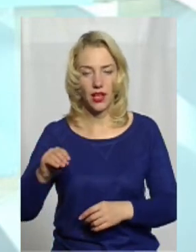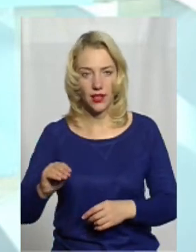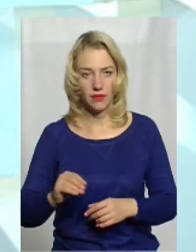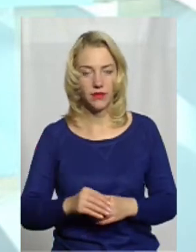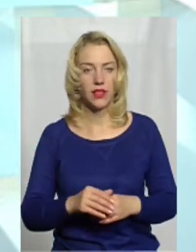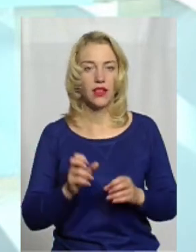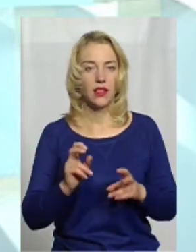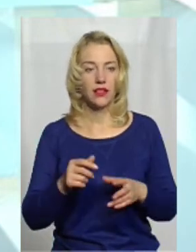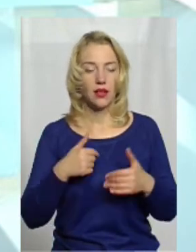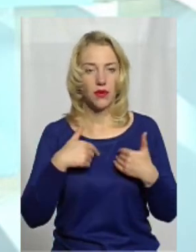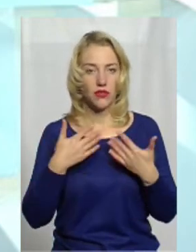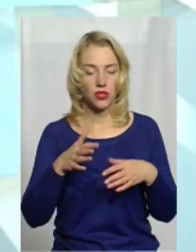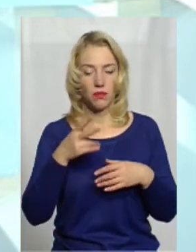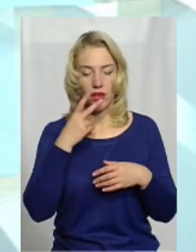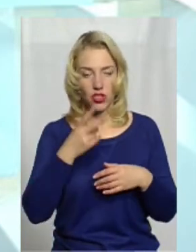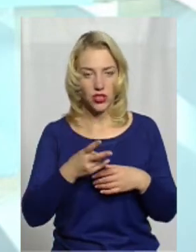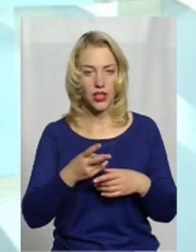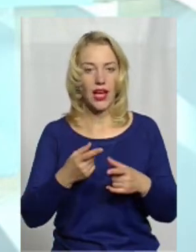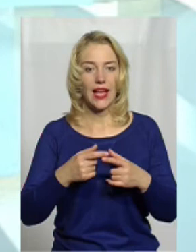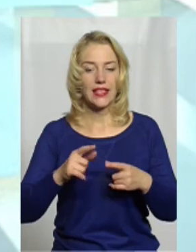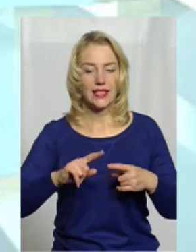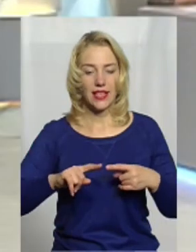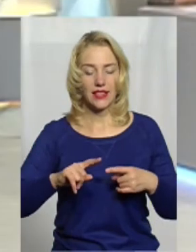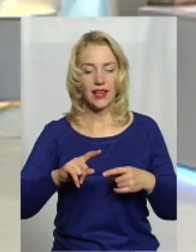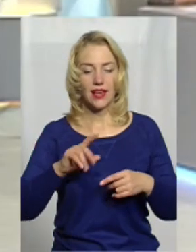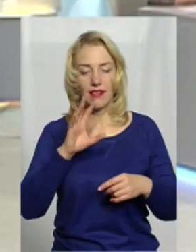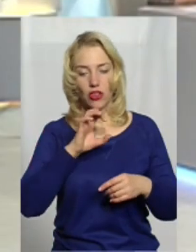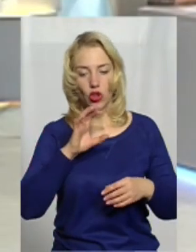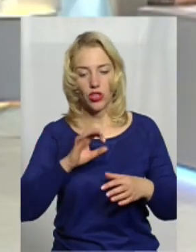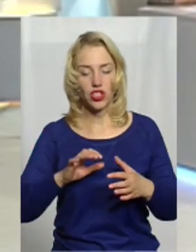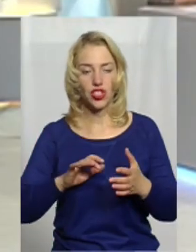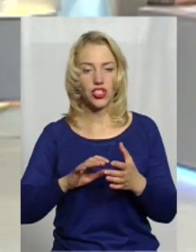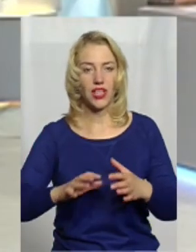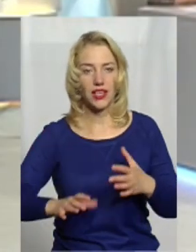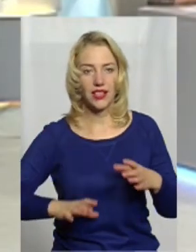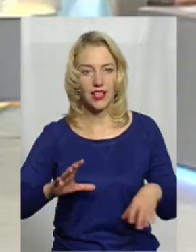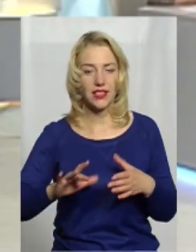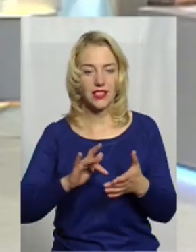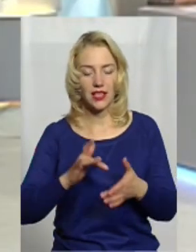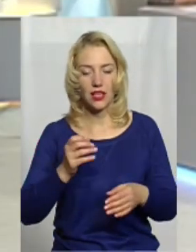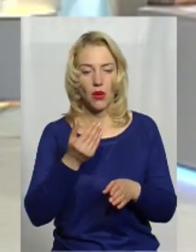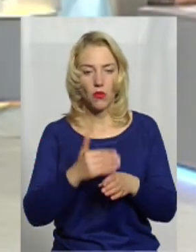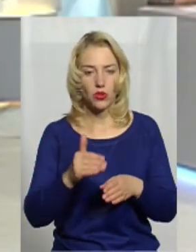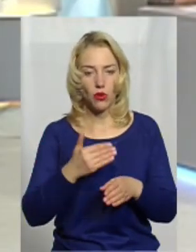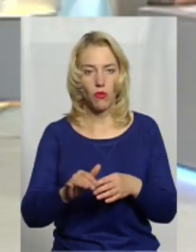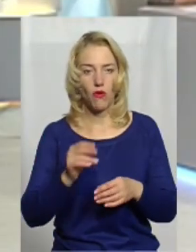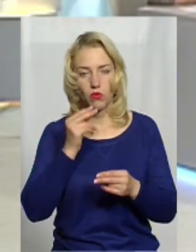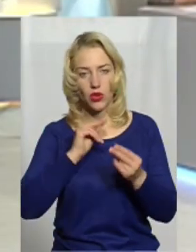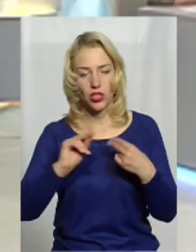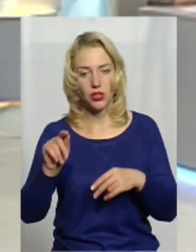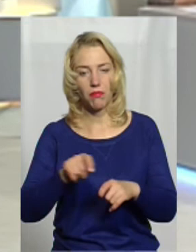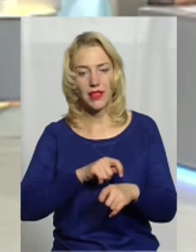як ви вже могли побачити, кінологічний центр вже розбудований, потихеньку покращуємо матеріальну базу.